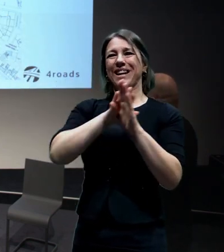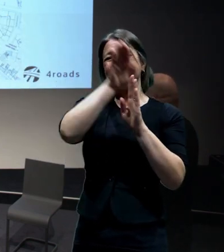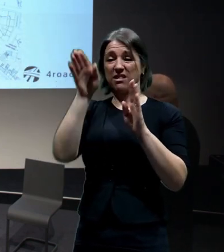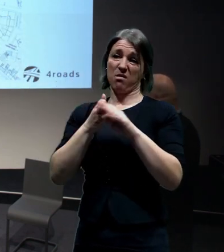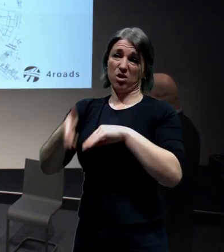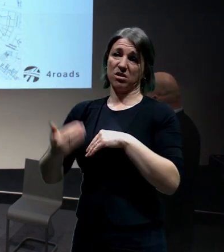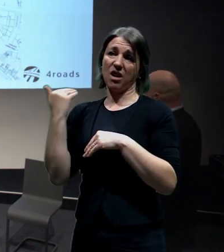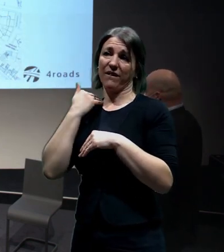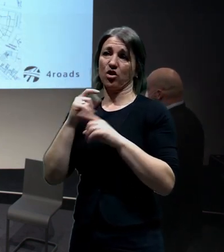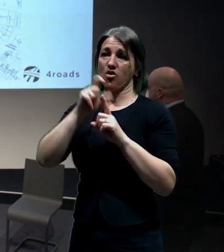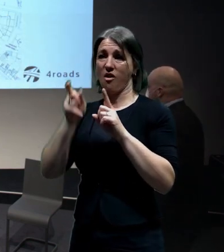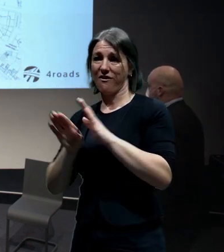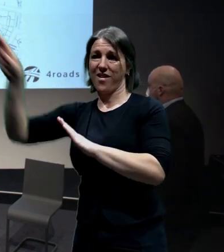dále.